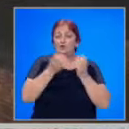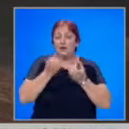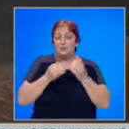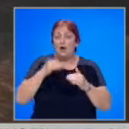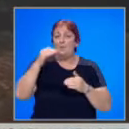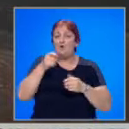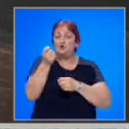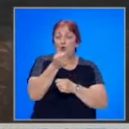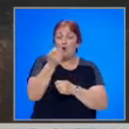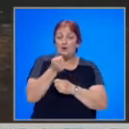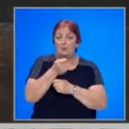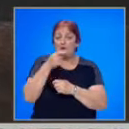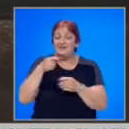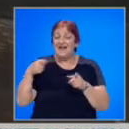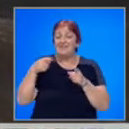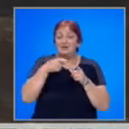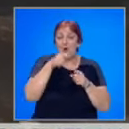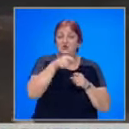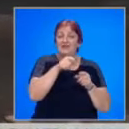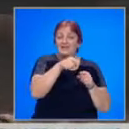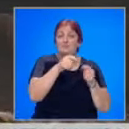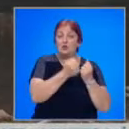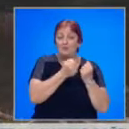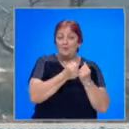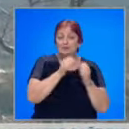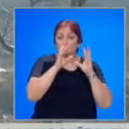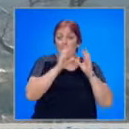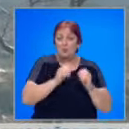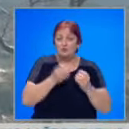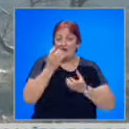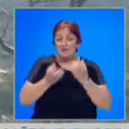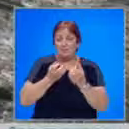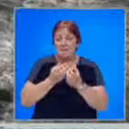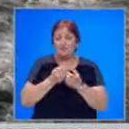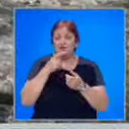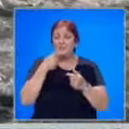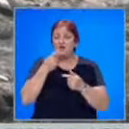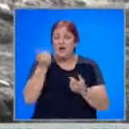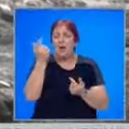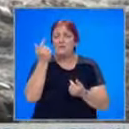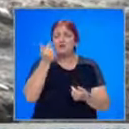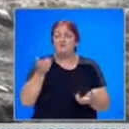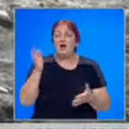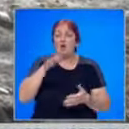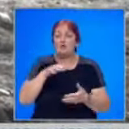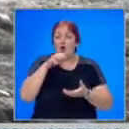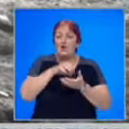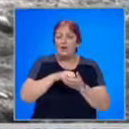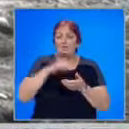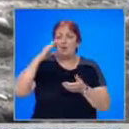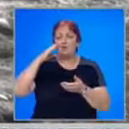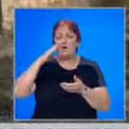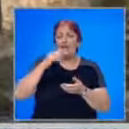повечето от огнеборците са насочени именно там, за да потушават пламъците. Беше призован отново екип на